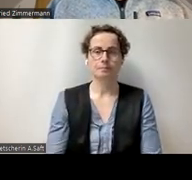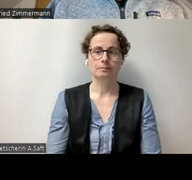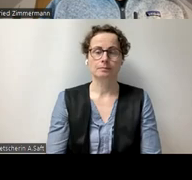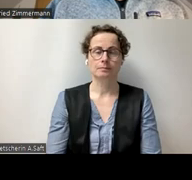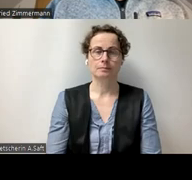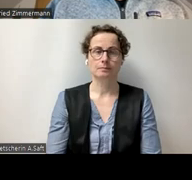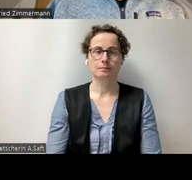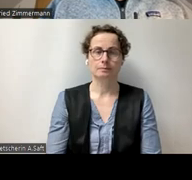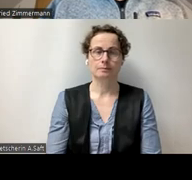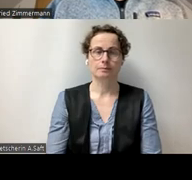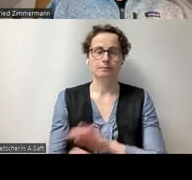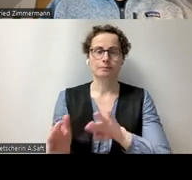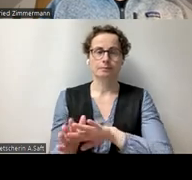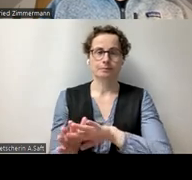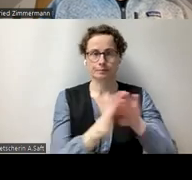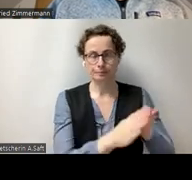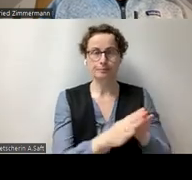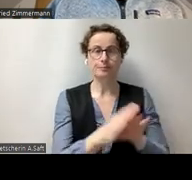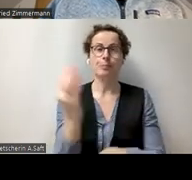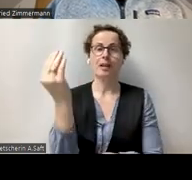Jetzt kommen wir zum Thema Grafiken.